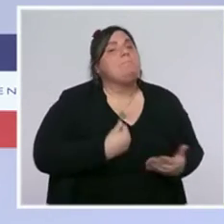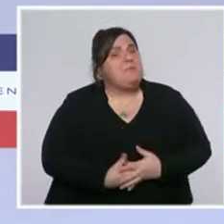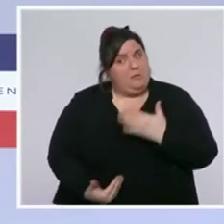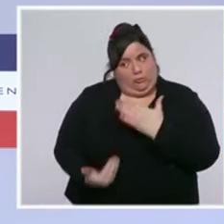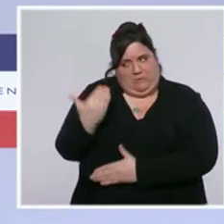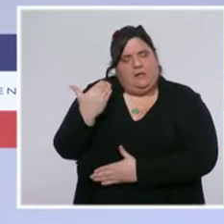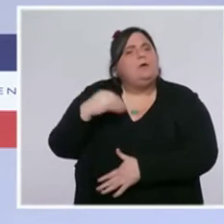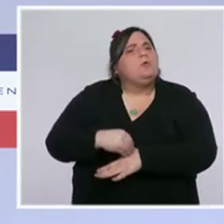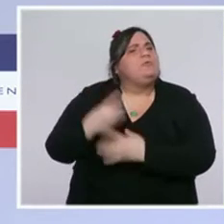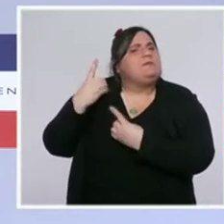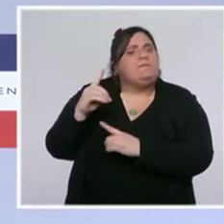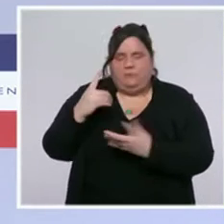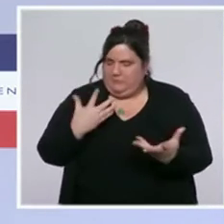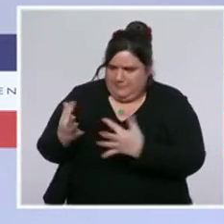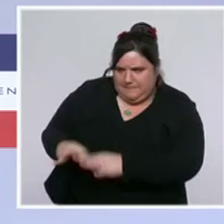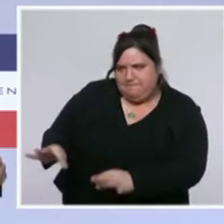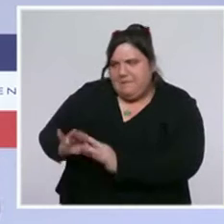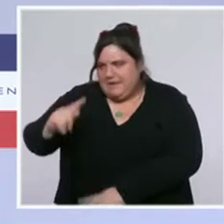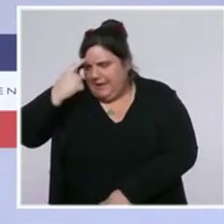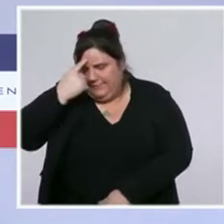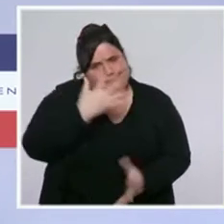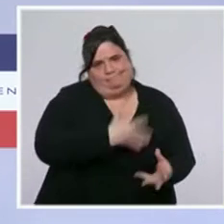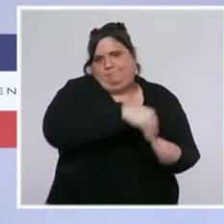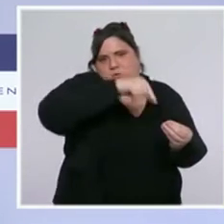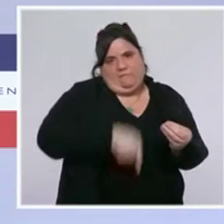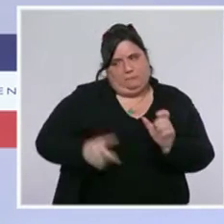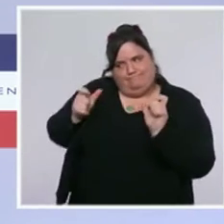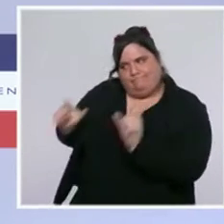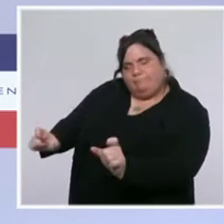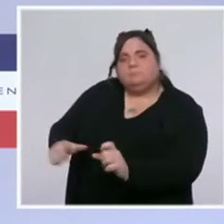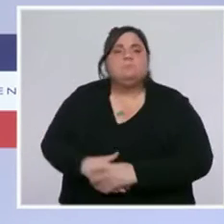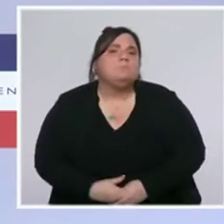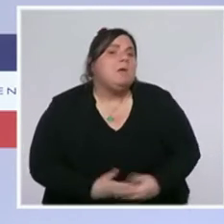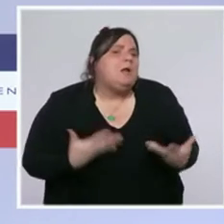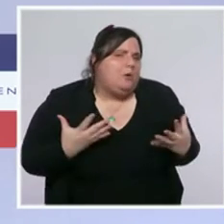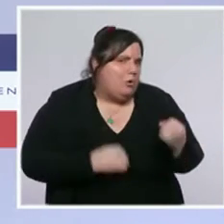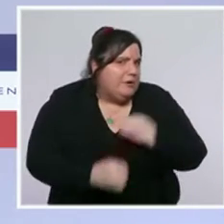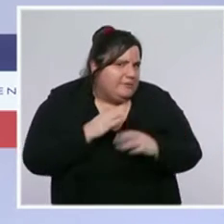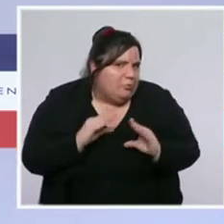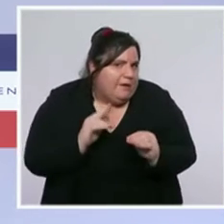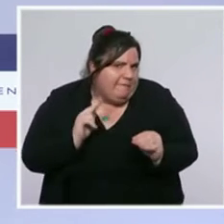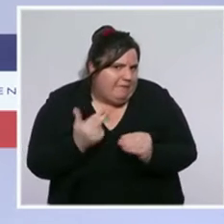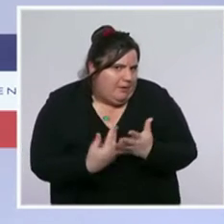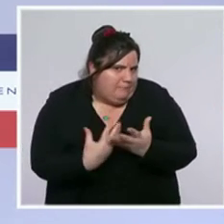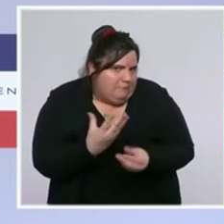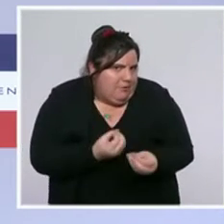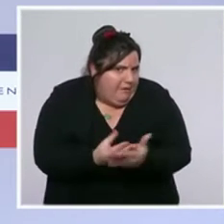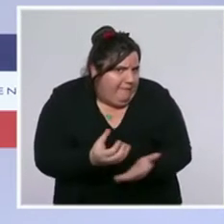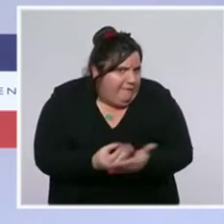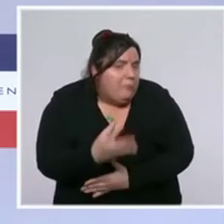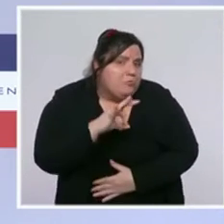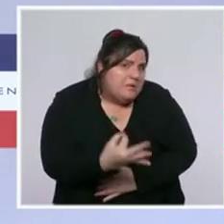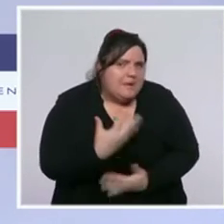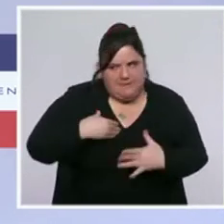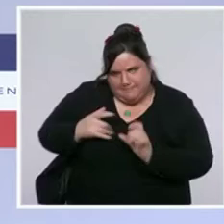liste de ces pays selon des modalités qui seront annoncées très prochainement. Mais bien évidemment, la systématisation des